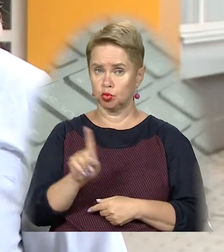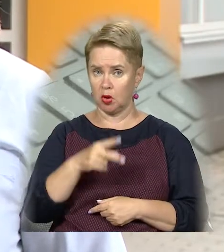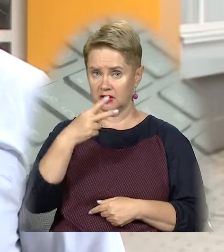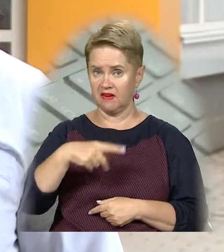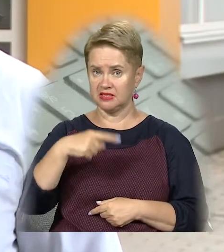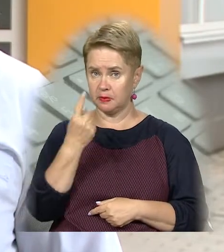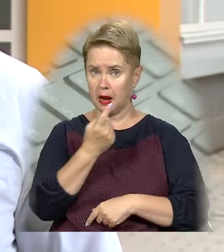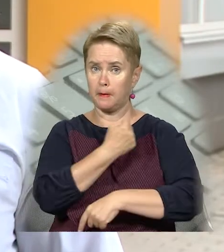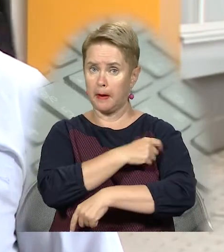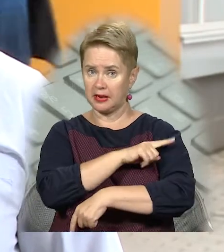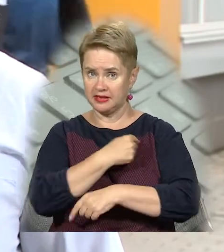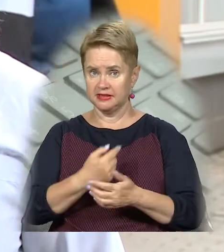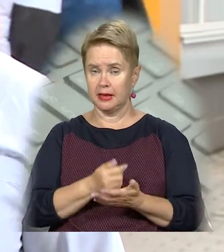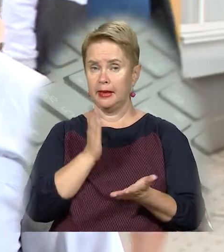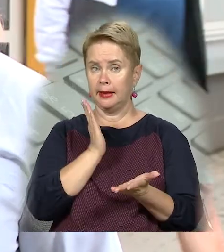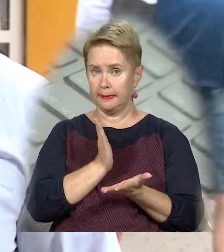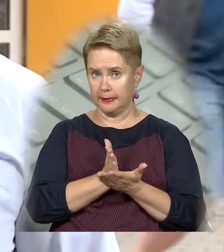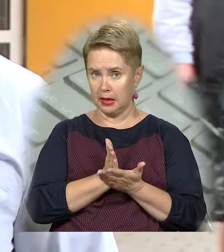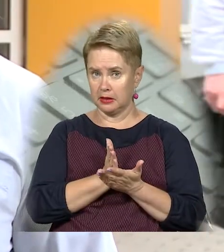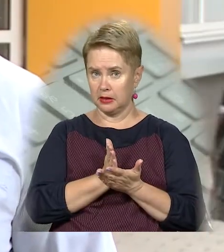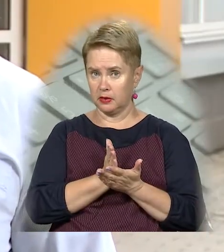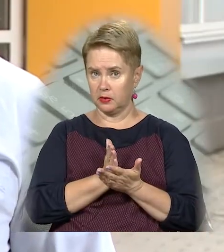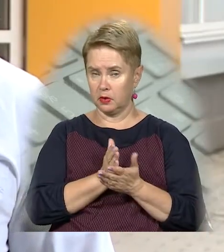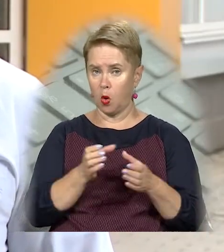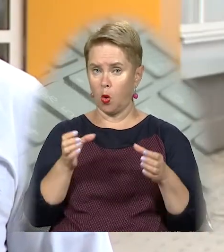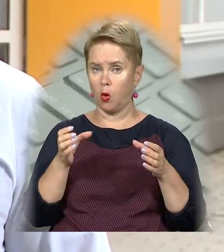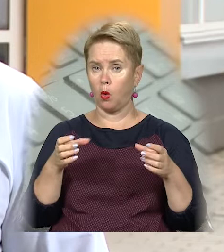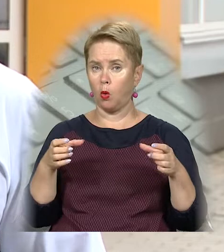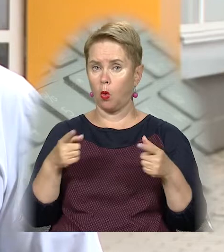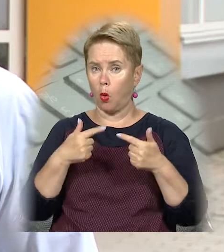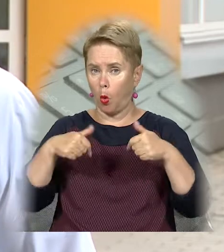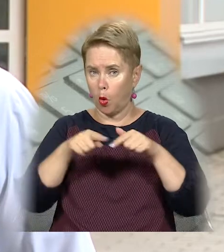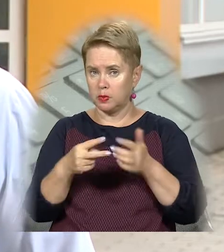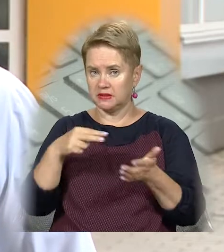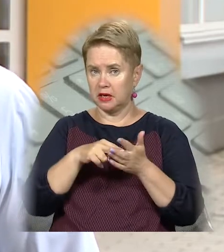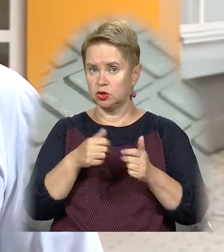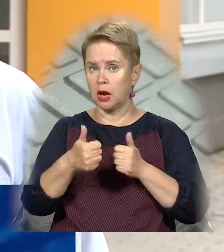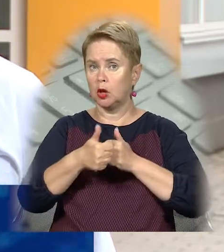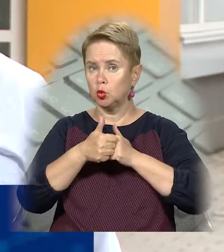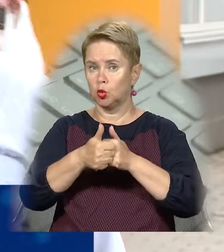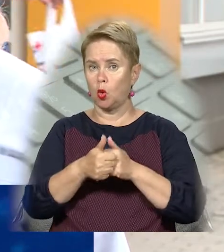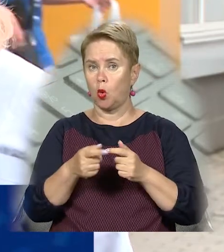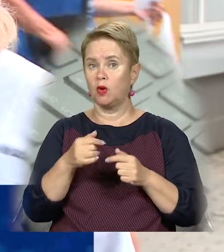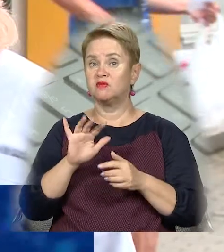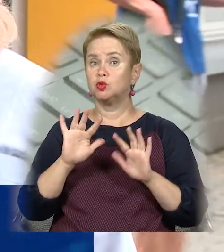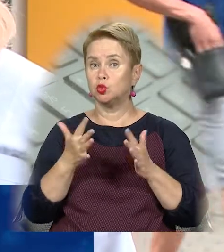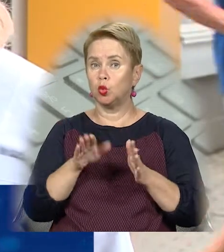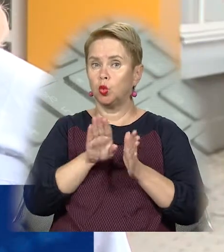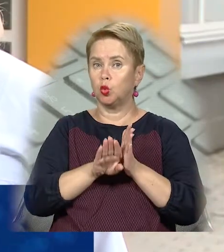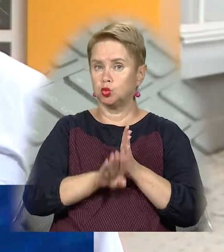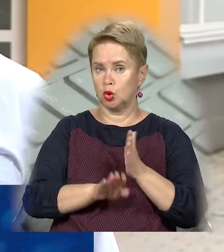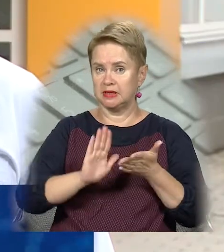21-я больниця розлить корпуси отдельно стоящий друг от друга, і в случае